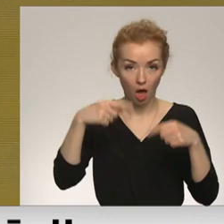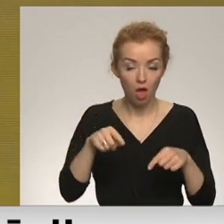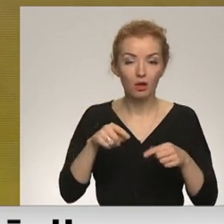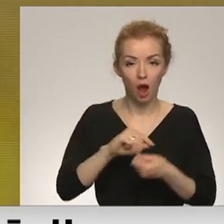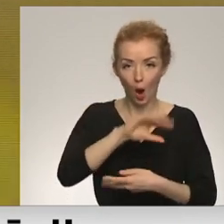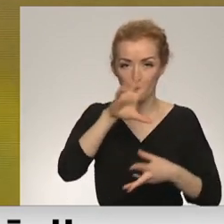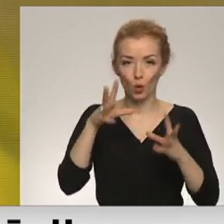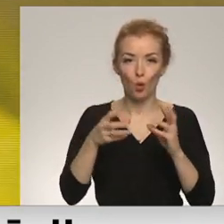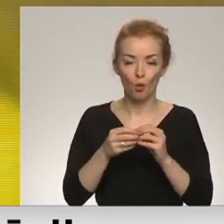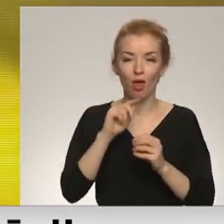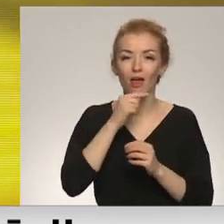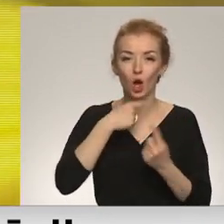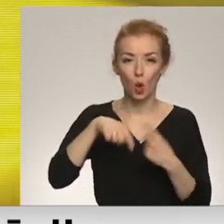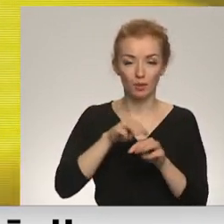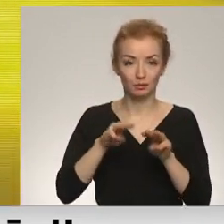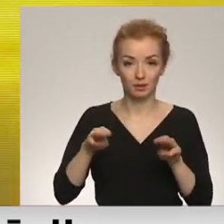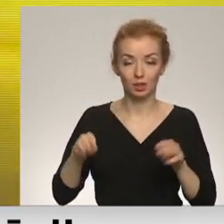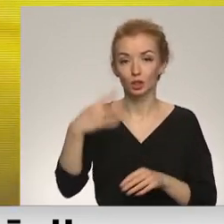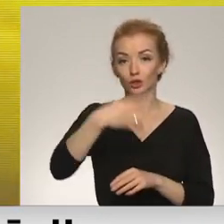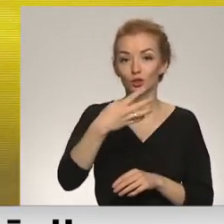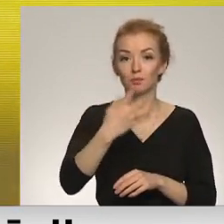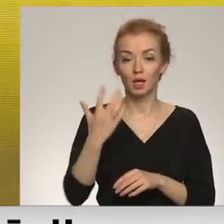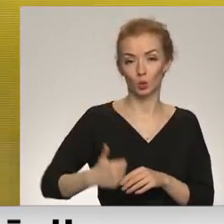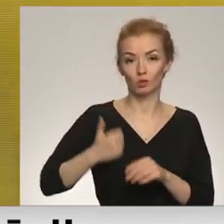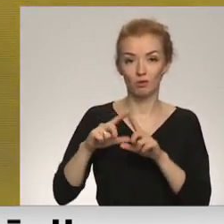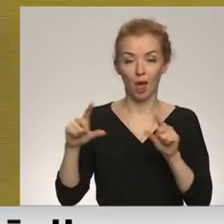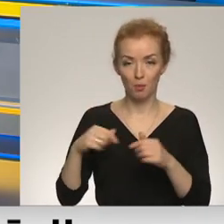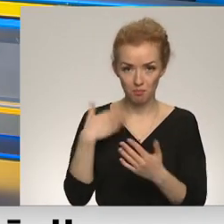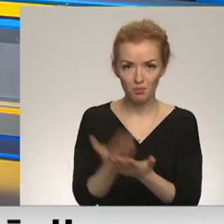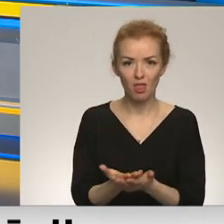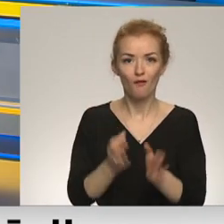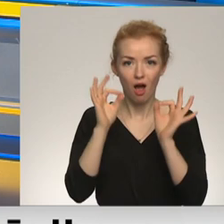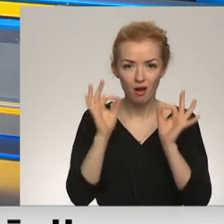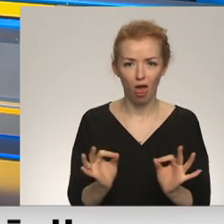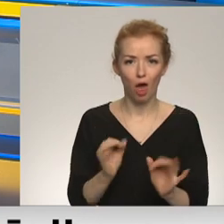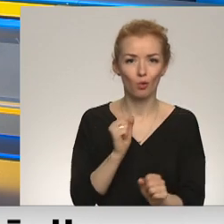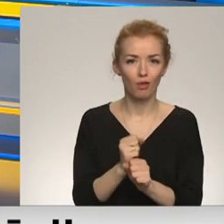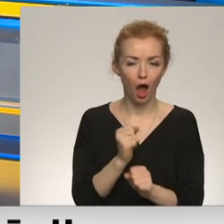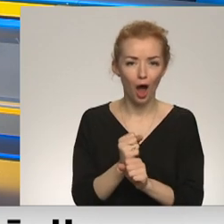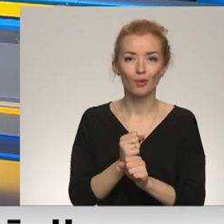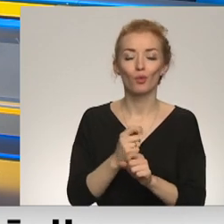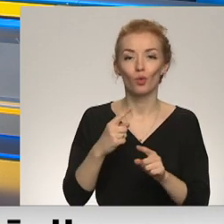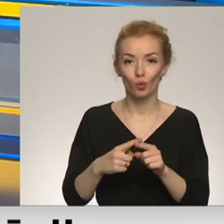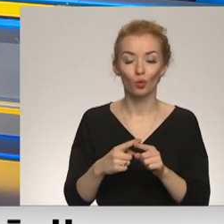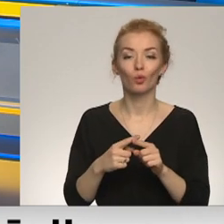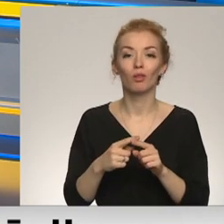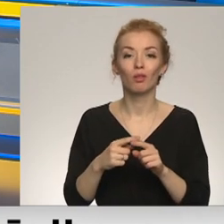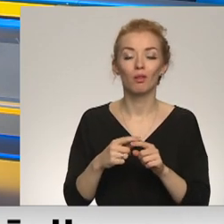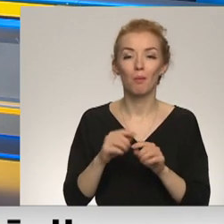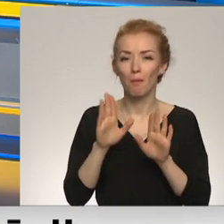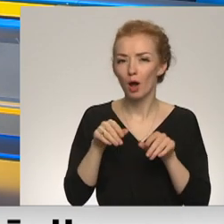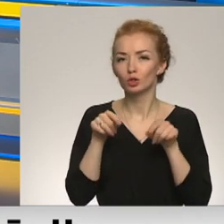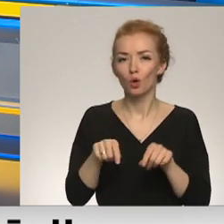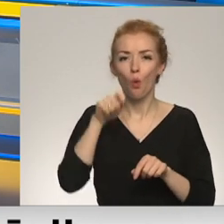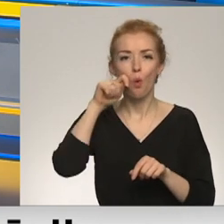apkopojusi vismaz tikai ekonomikas ministrī 45 uzņēmumu, ir piedāvājuši reālu darbību arī vairāk no tiem, ko jūs minējāt. Tieši par